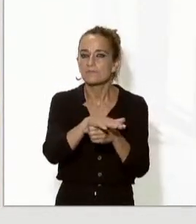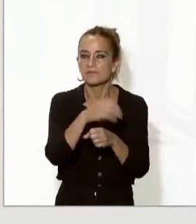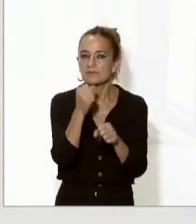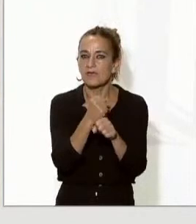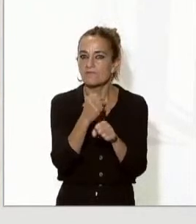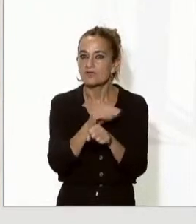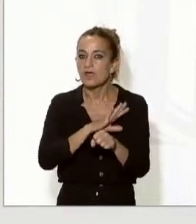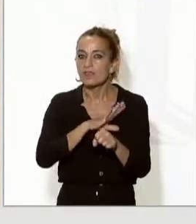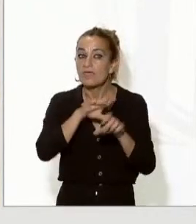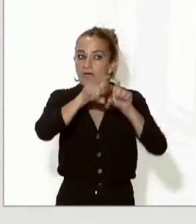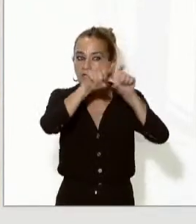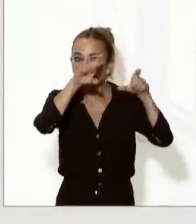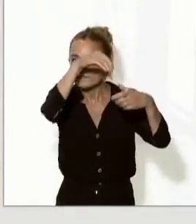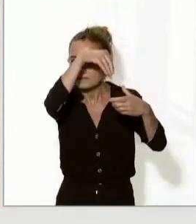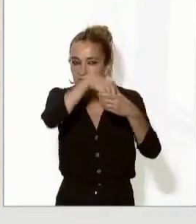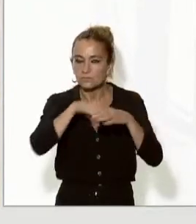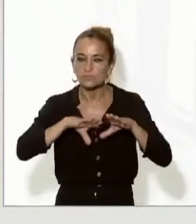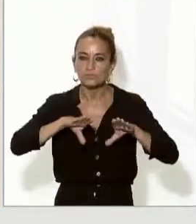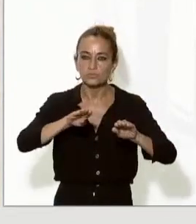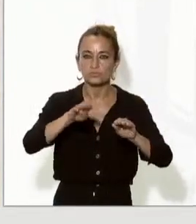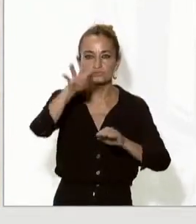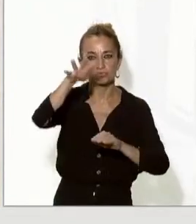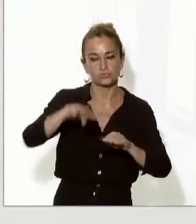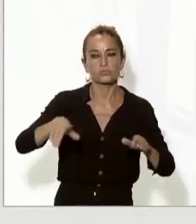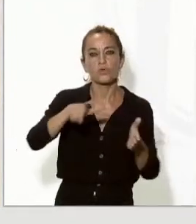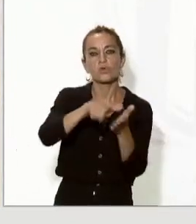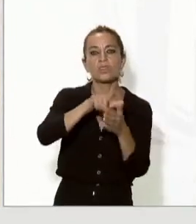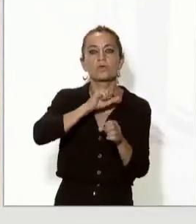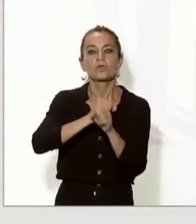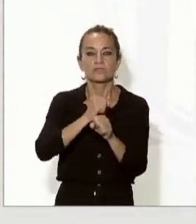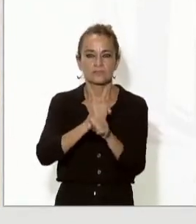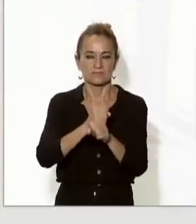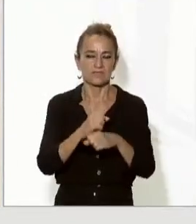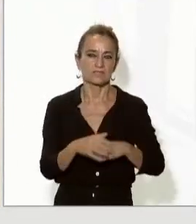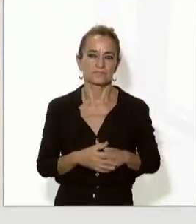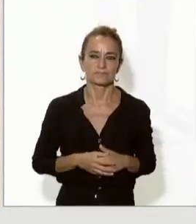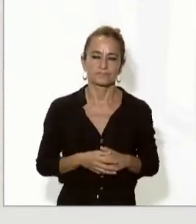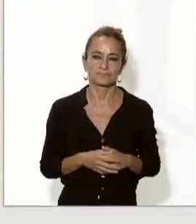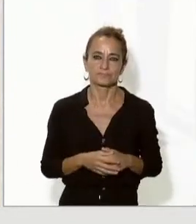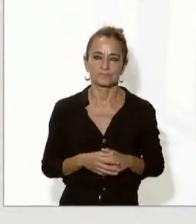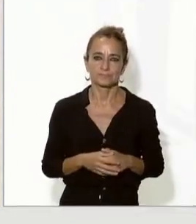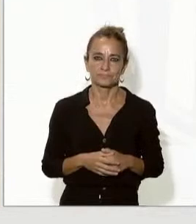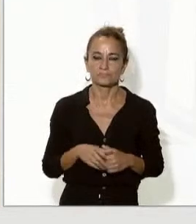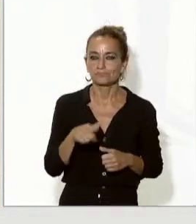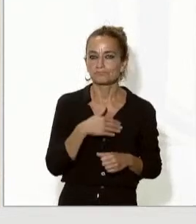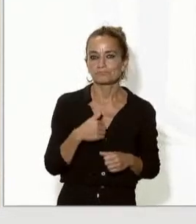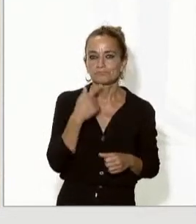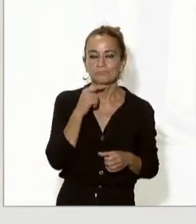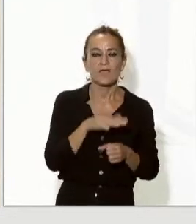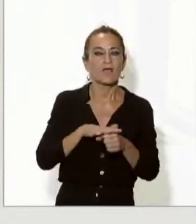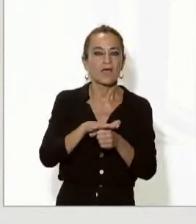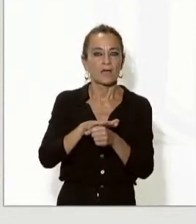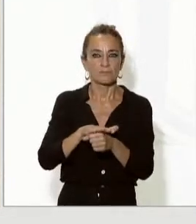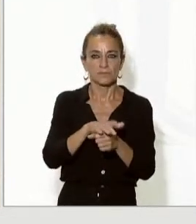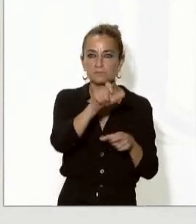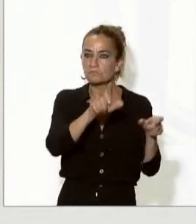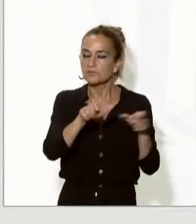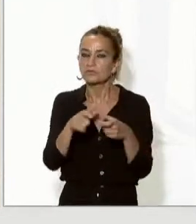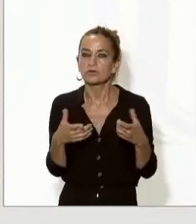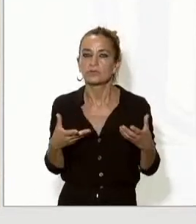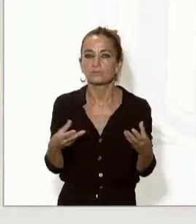l'ús del català també com a llengua de treball a les empreses i que sigui també un àmbit on moltes de les persones